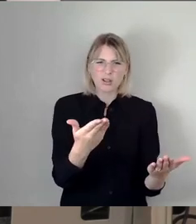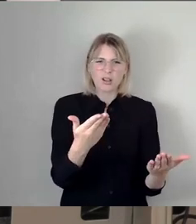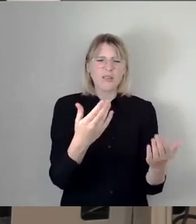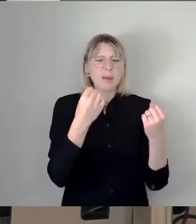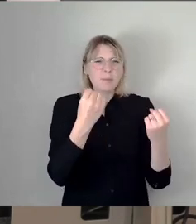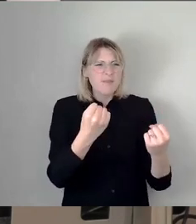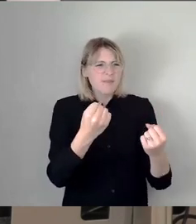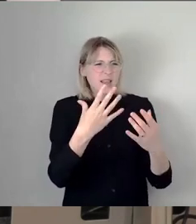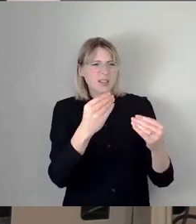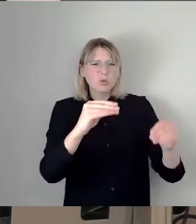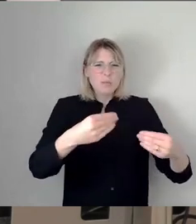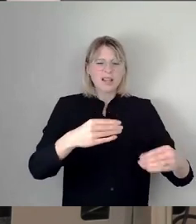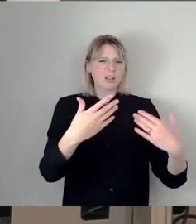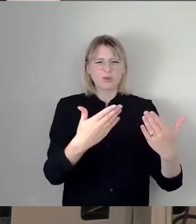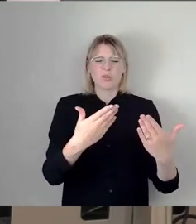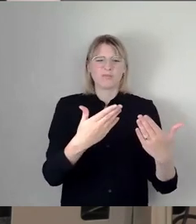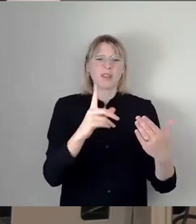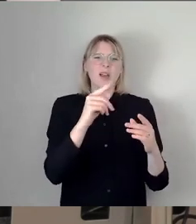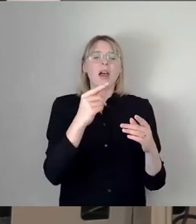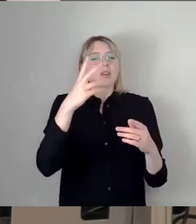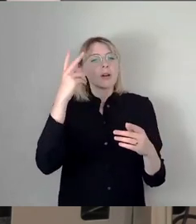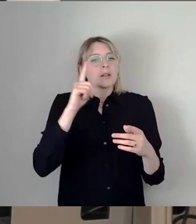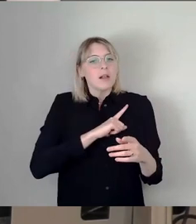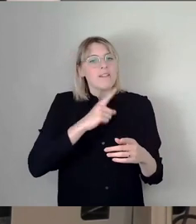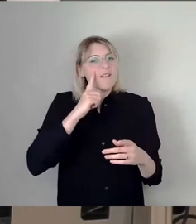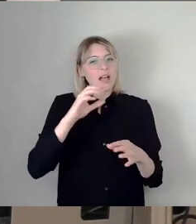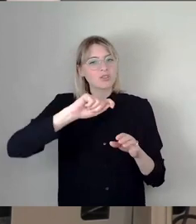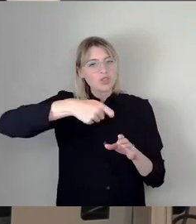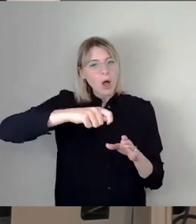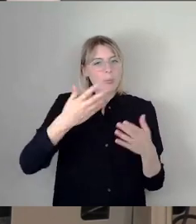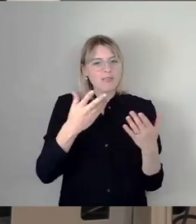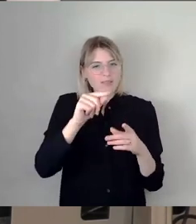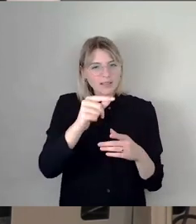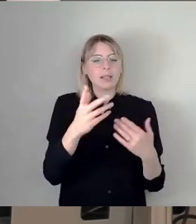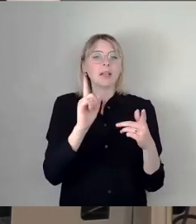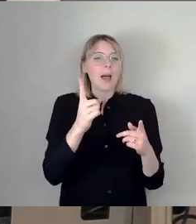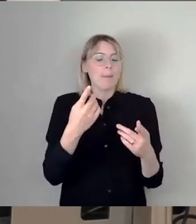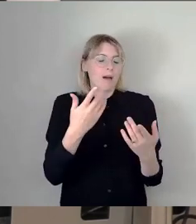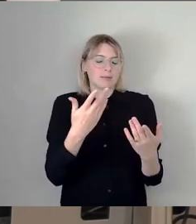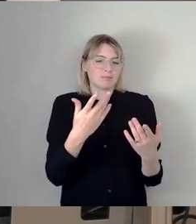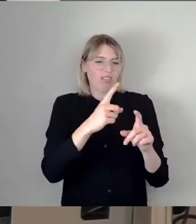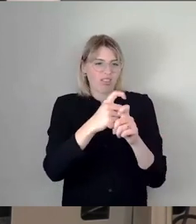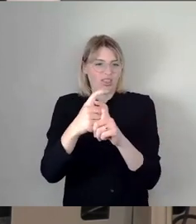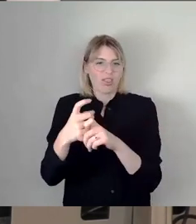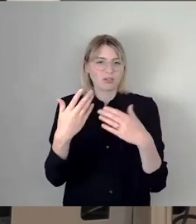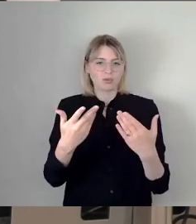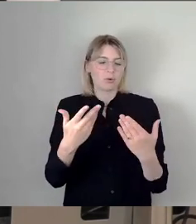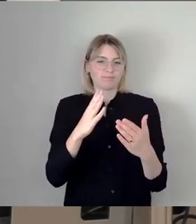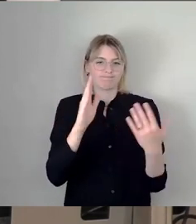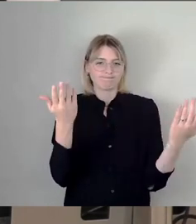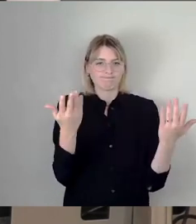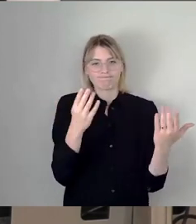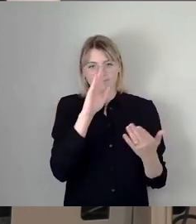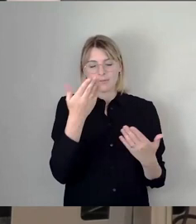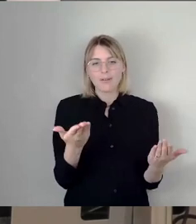Also es gab viele Dinge, die waren da noch nicht so ganz rund aus meiner Sicht. Und offensichtlich hat unsere Diskussionsfreude in den Ausschüssen